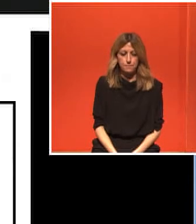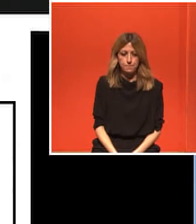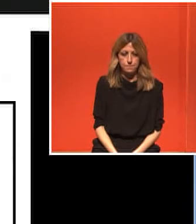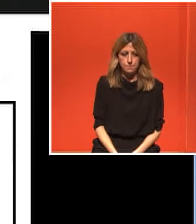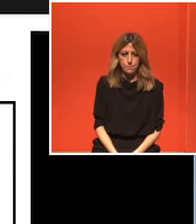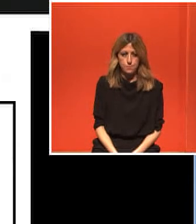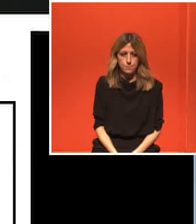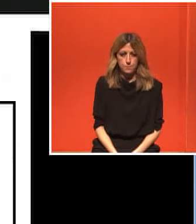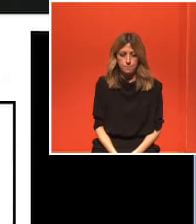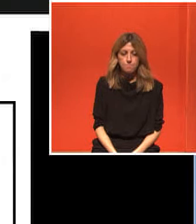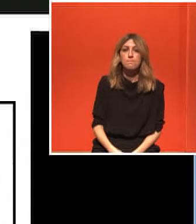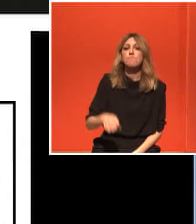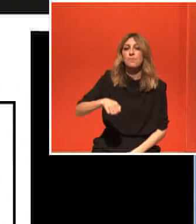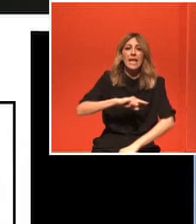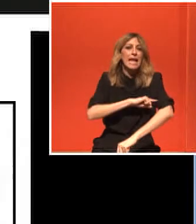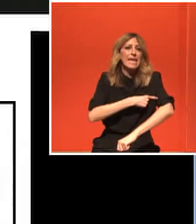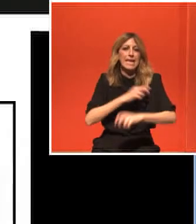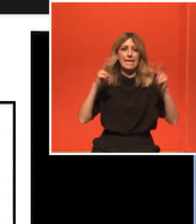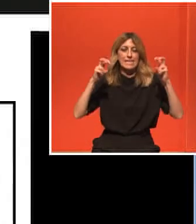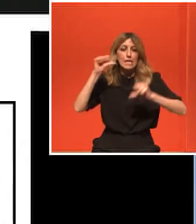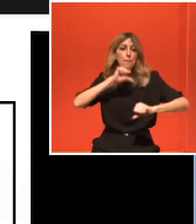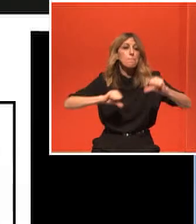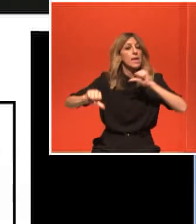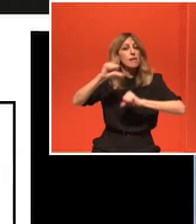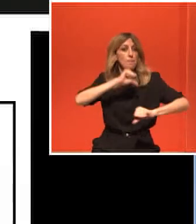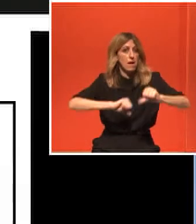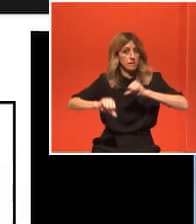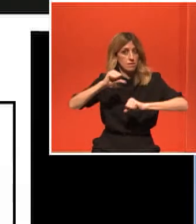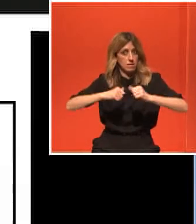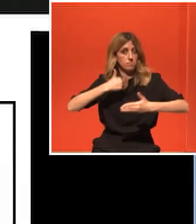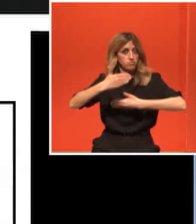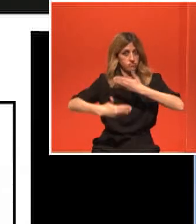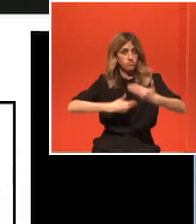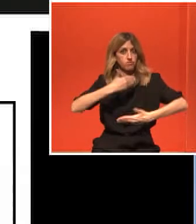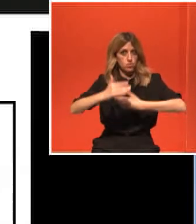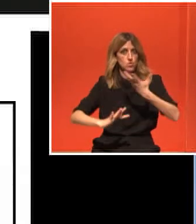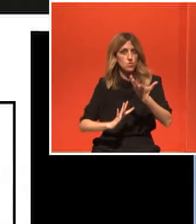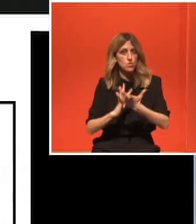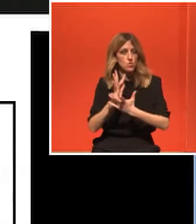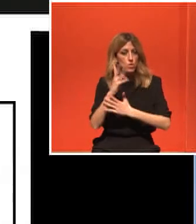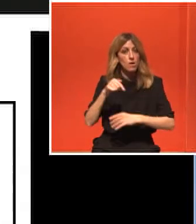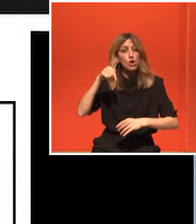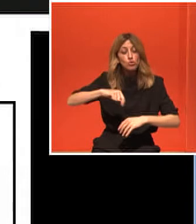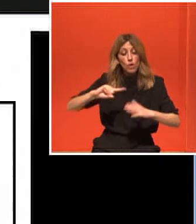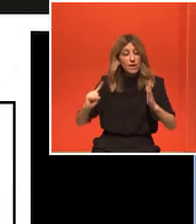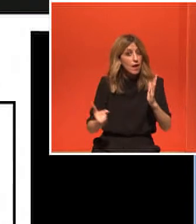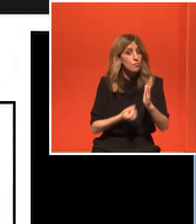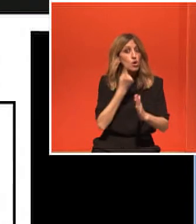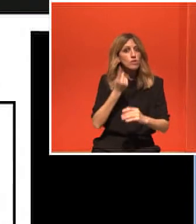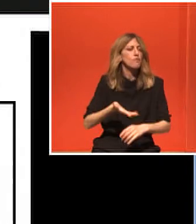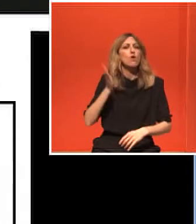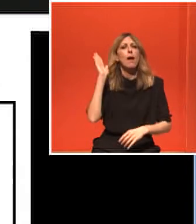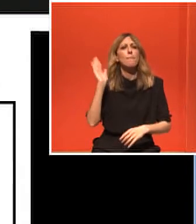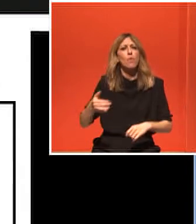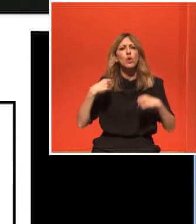ιατρική έχει φτάσει στο σημείο να μπορεί να έχει για πρώτη φορά τη δυνατότητα να κάνει άσκηση σε κύτταρα